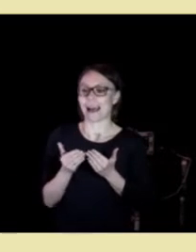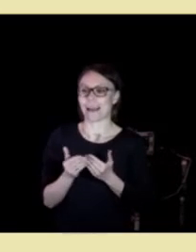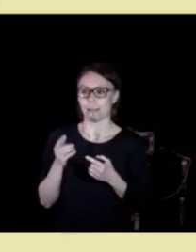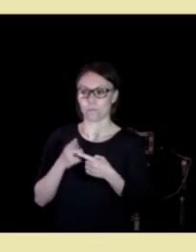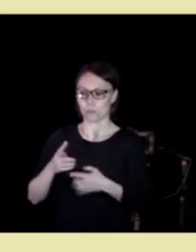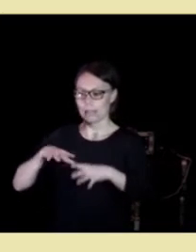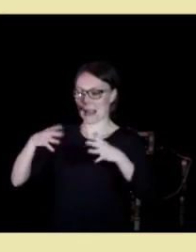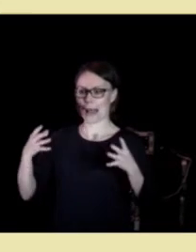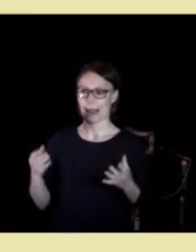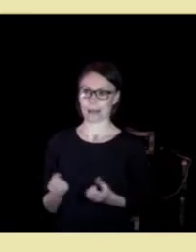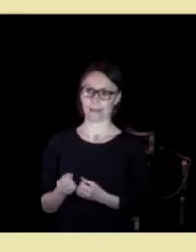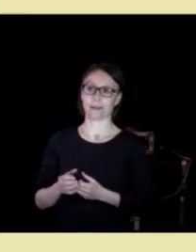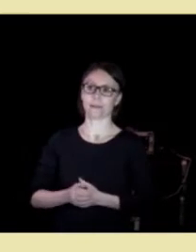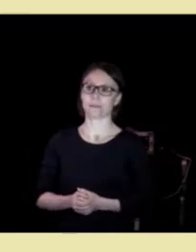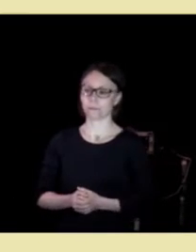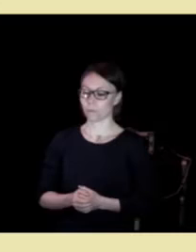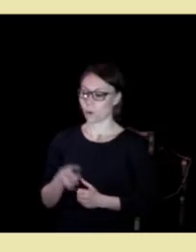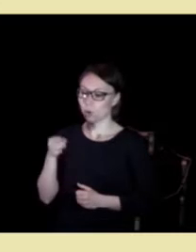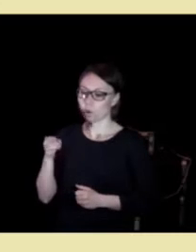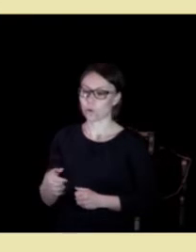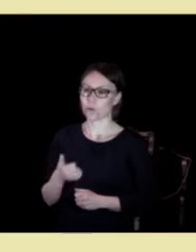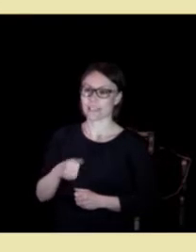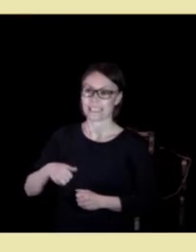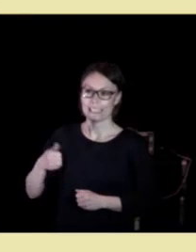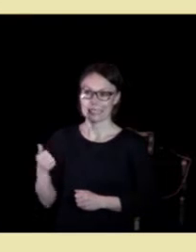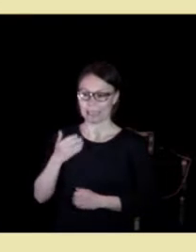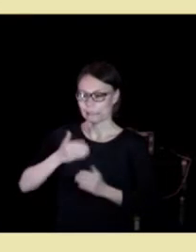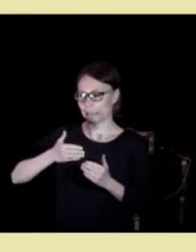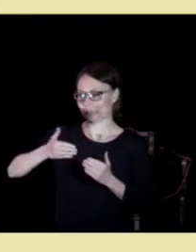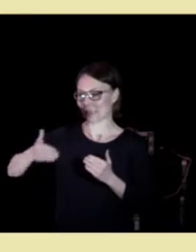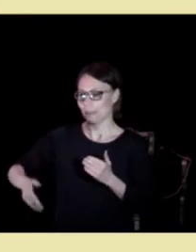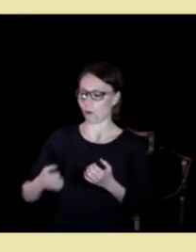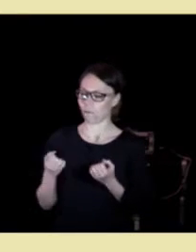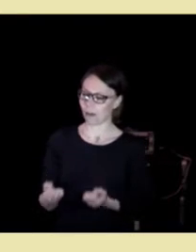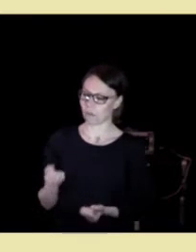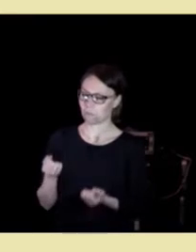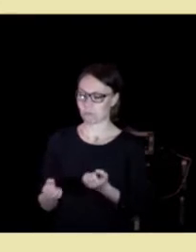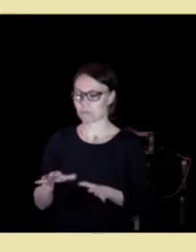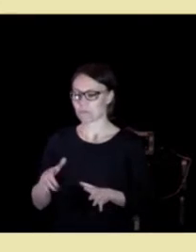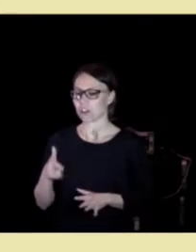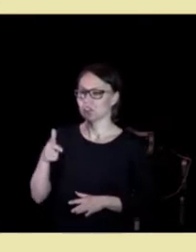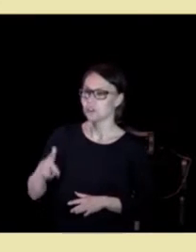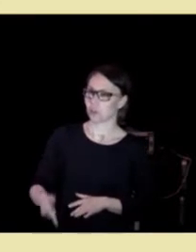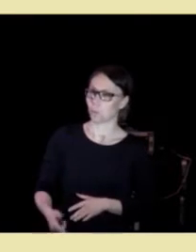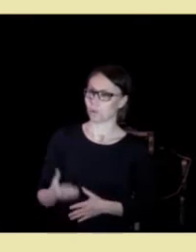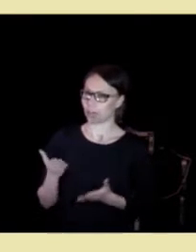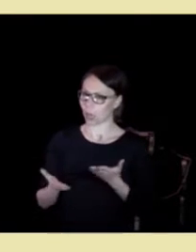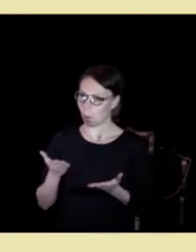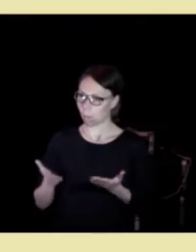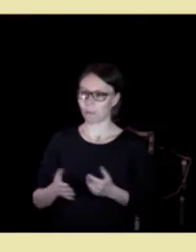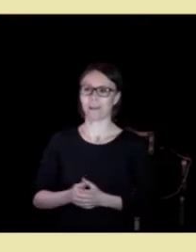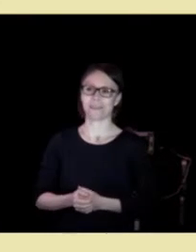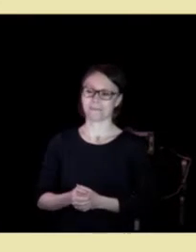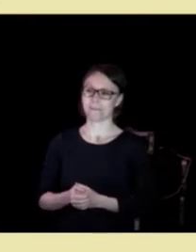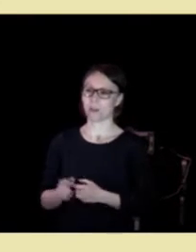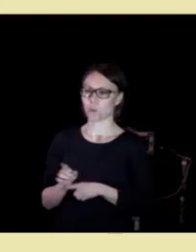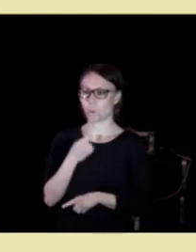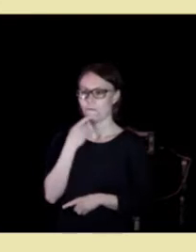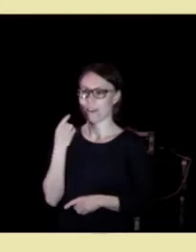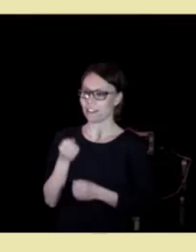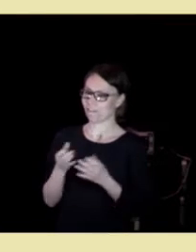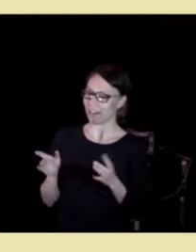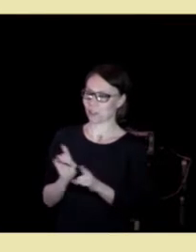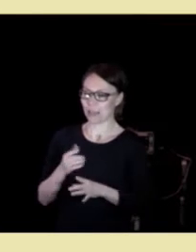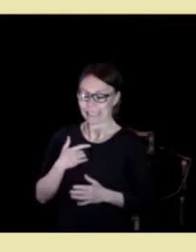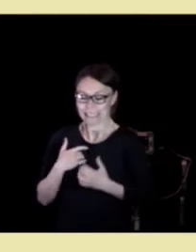Den er 166 sider lang og veier omtrent 700 gram. Og som fedre flest er jeg